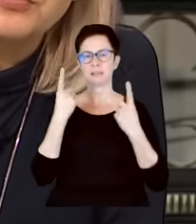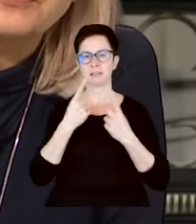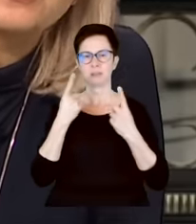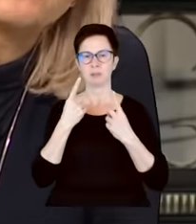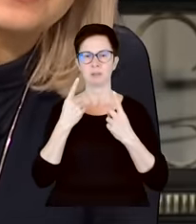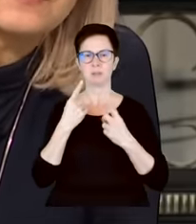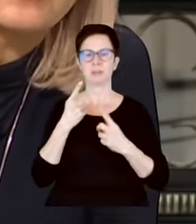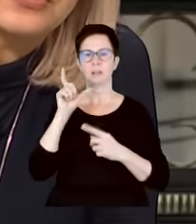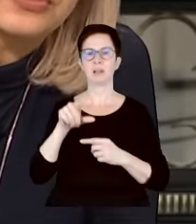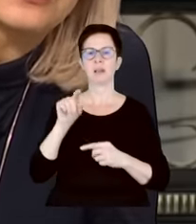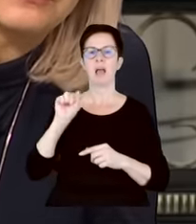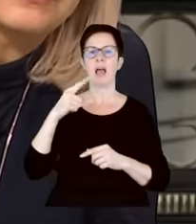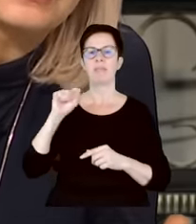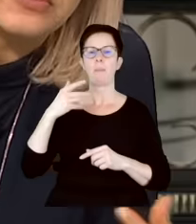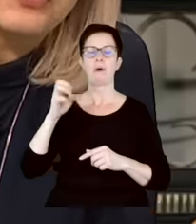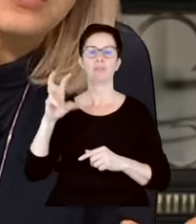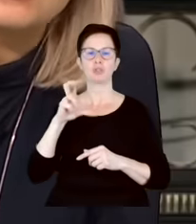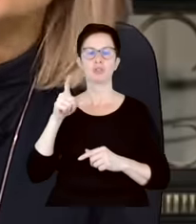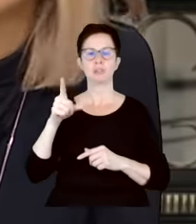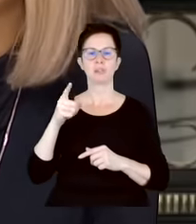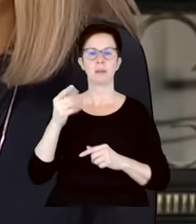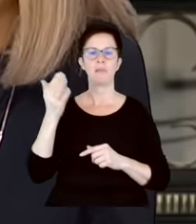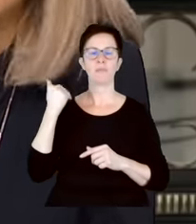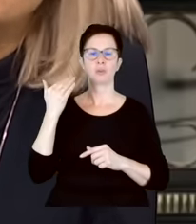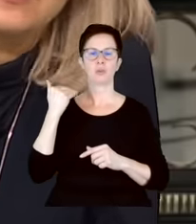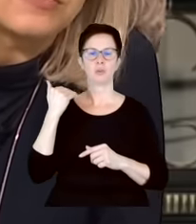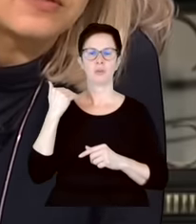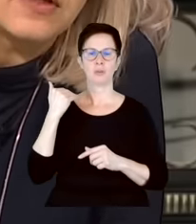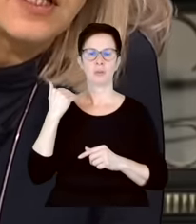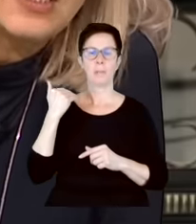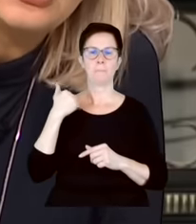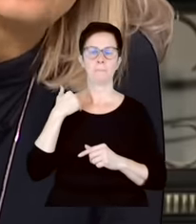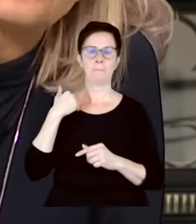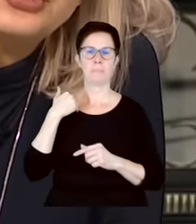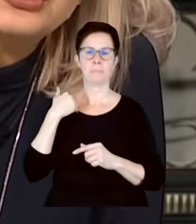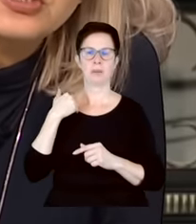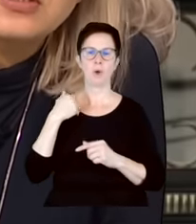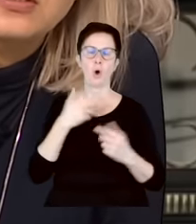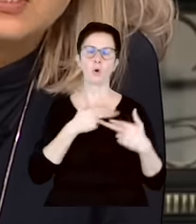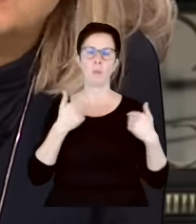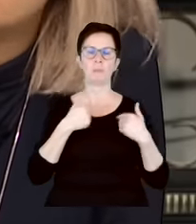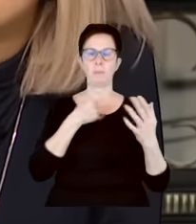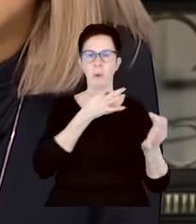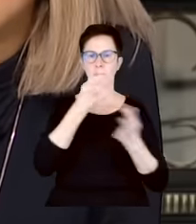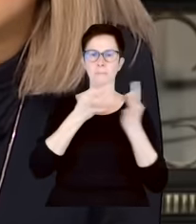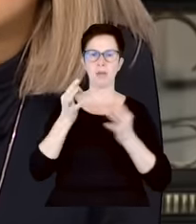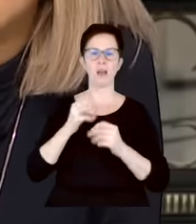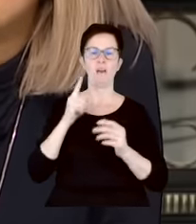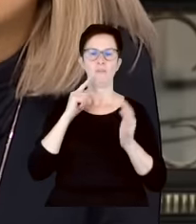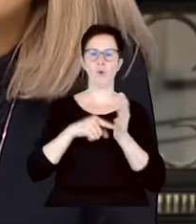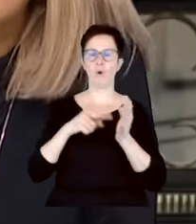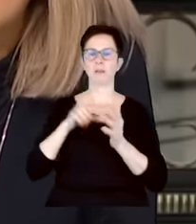Adamowiczem, bo on w ówczesnym okresie czasów niedługiej odległości był przesłuchiwany przez komisję. I to nikt inny, jak Platforma